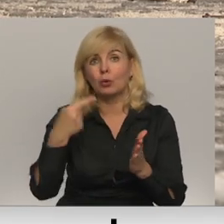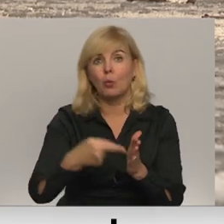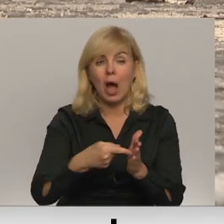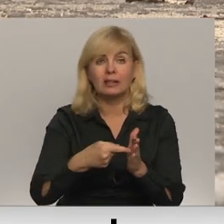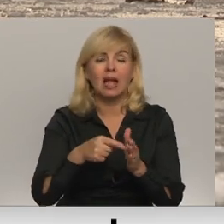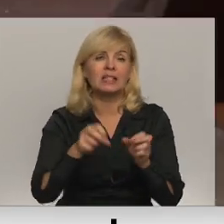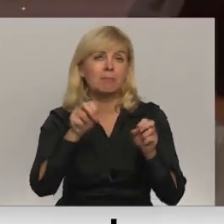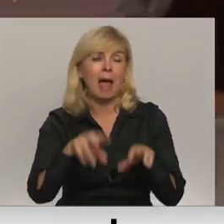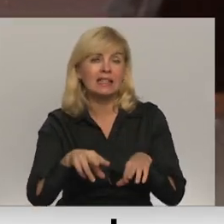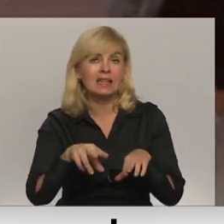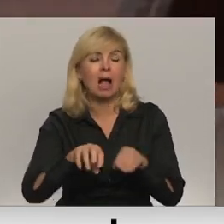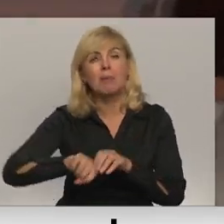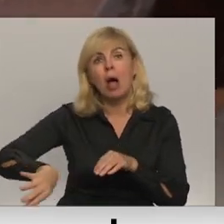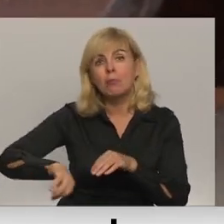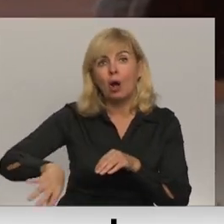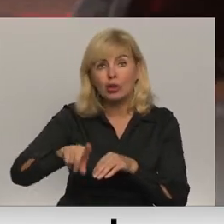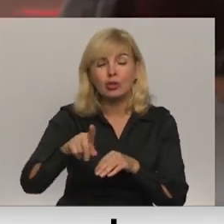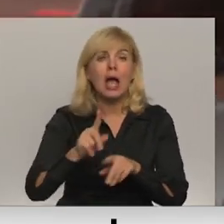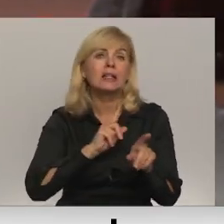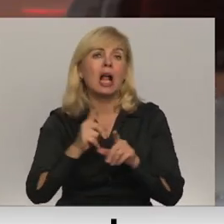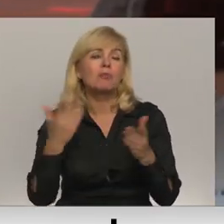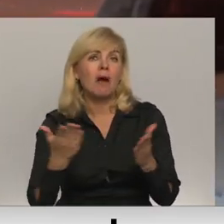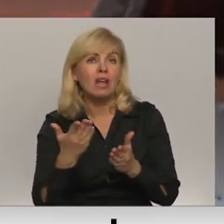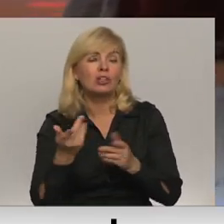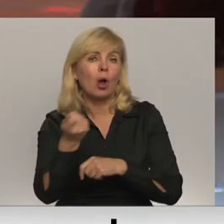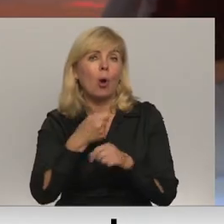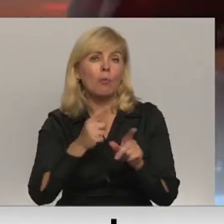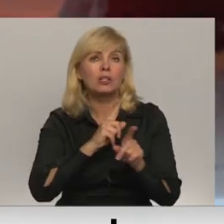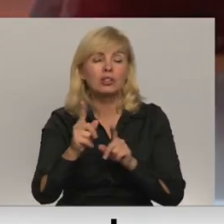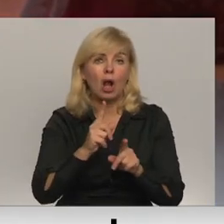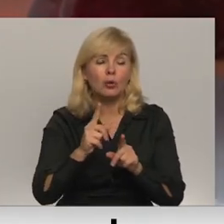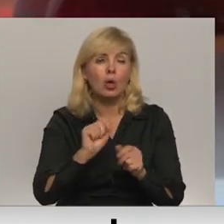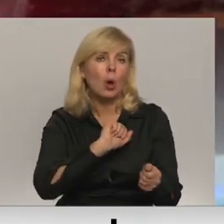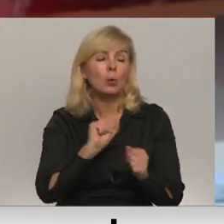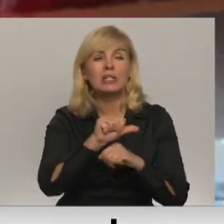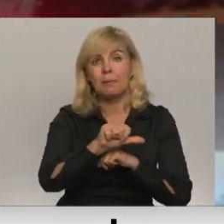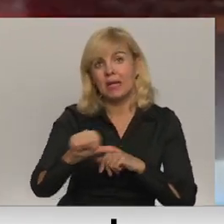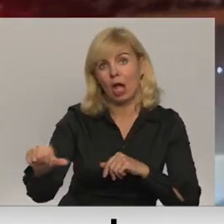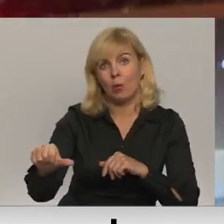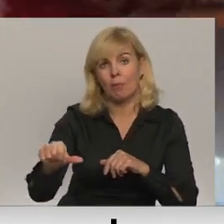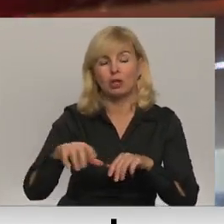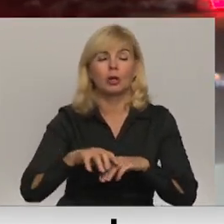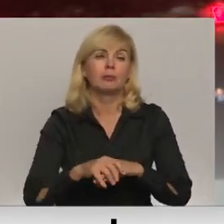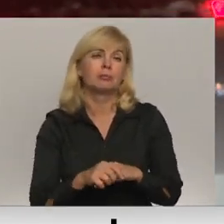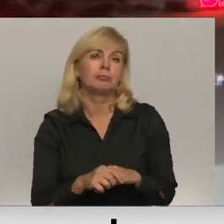emisijas klasēm, un kravus transportu un vieglā komerces transporta kūstības ierobežošana. Andar Līdzīt, Latvijas televīzija.